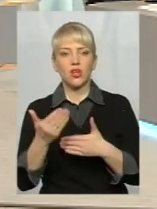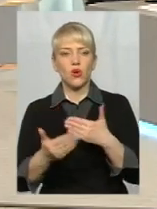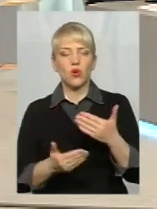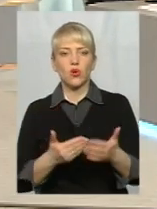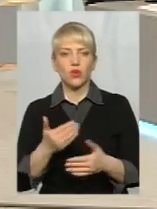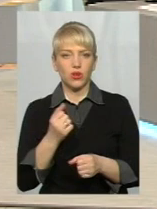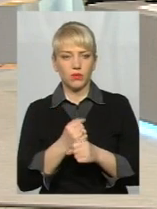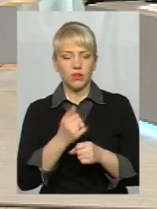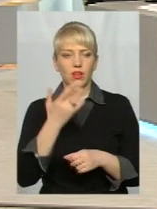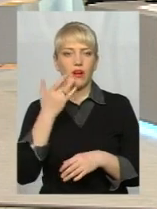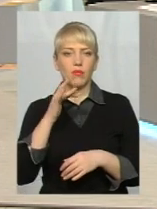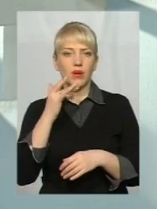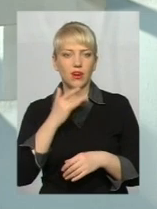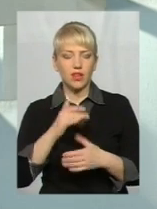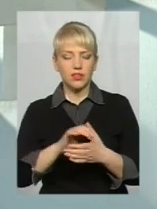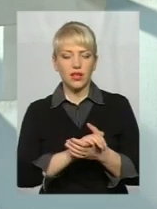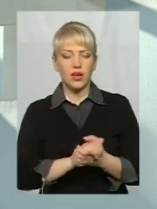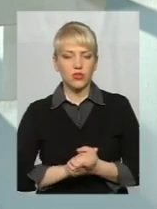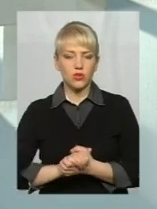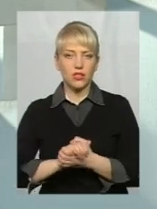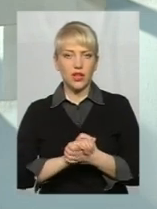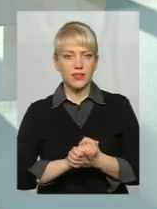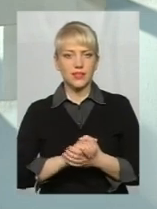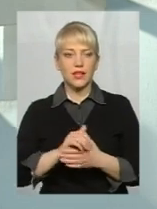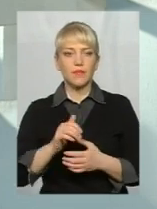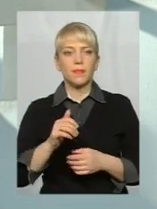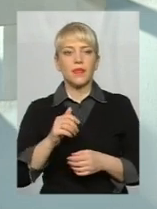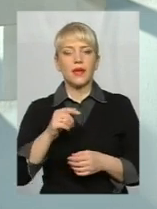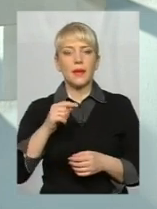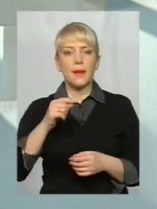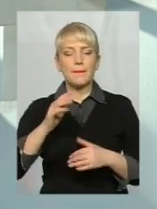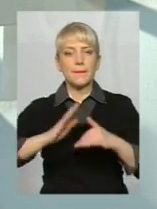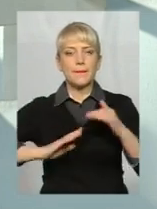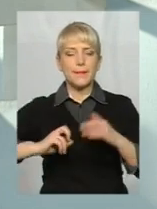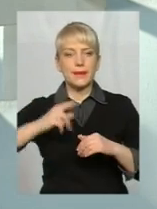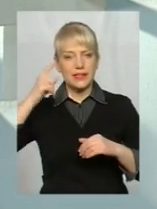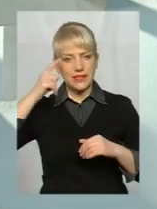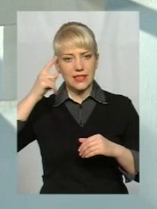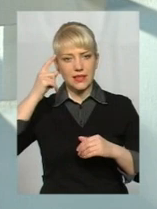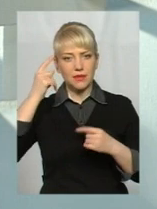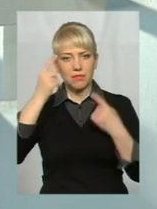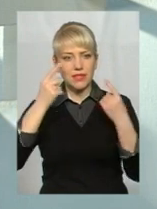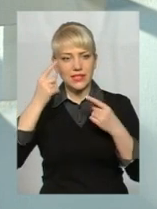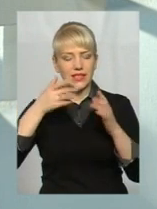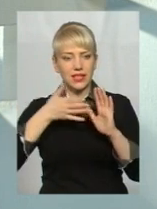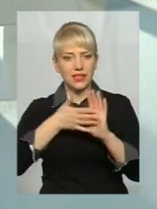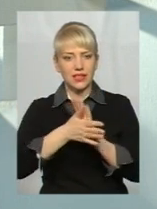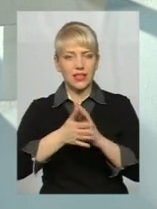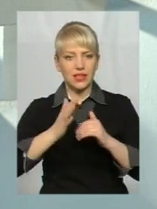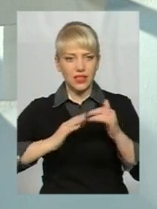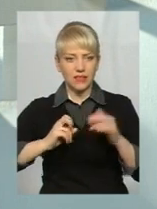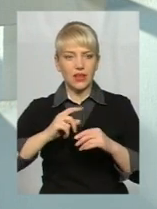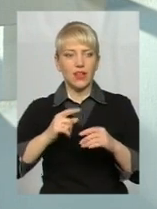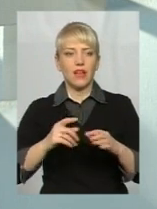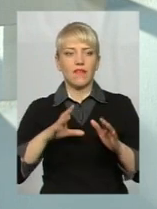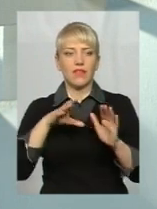Американська асоціація психіатрів або психіатрична асоціація внесли в психіатричний